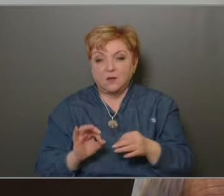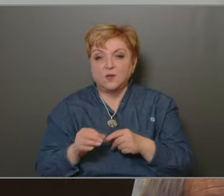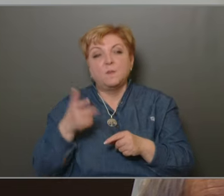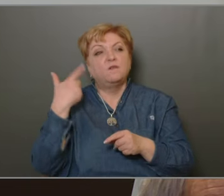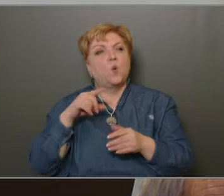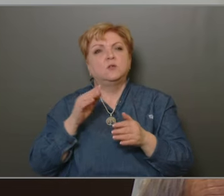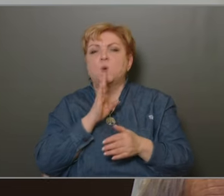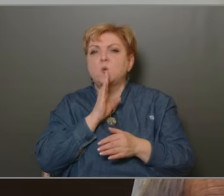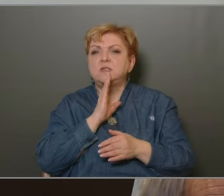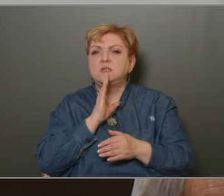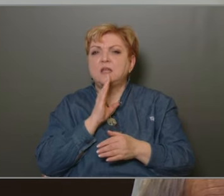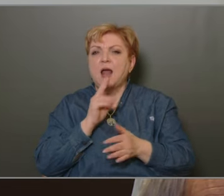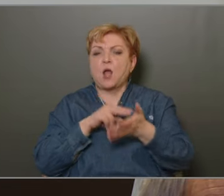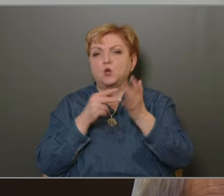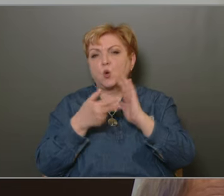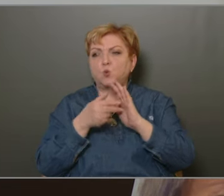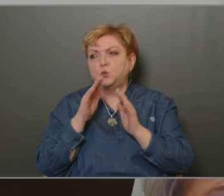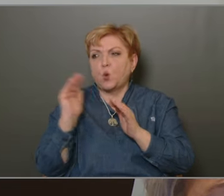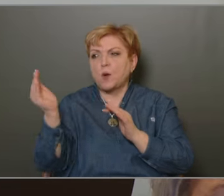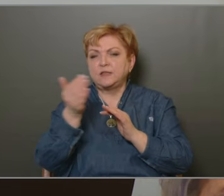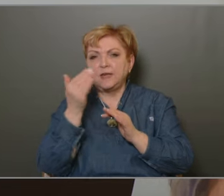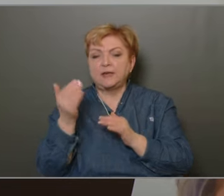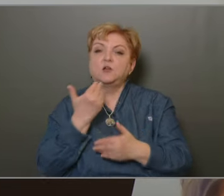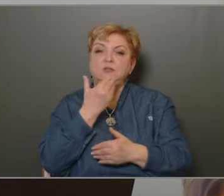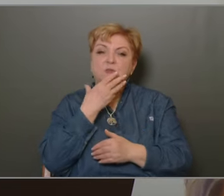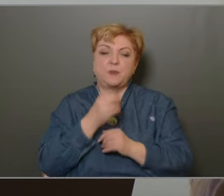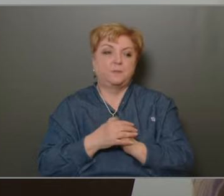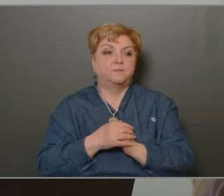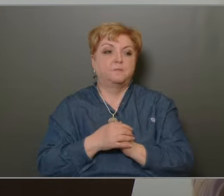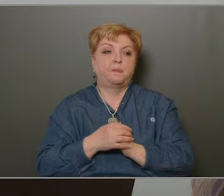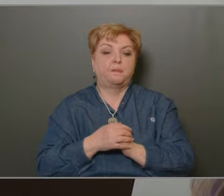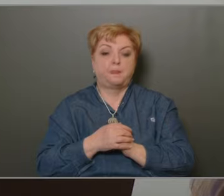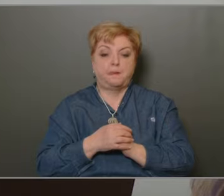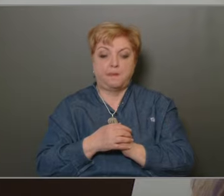későszel a körút környékén. Szóval köszönöm szépen.